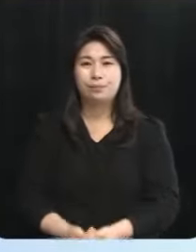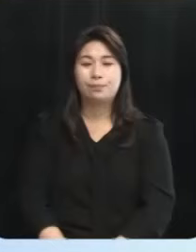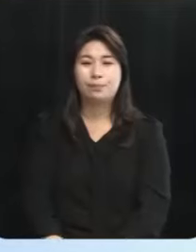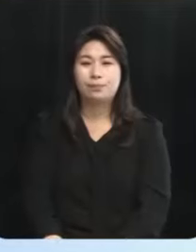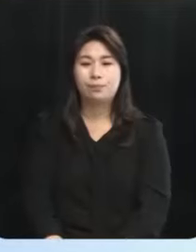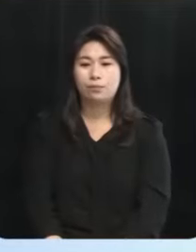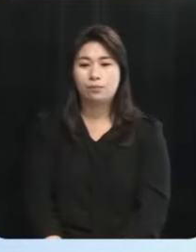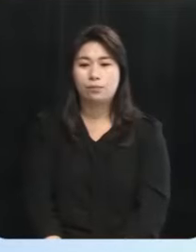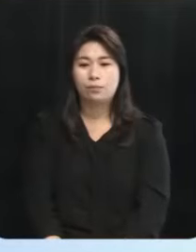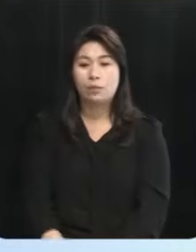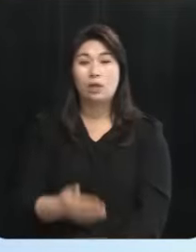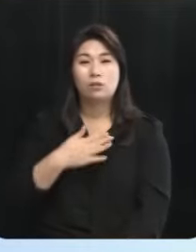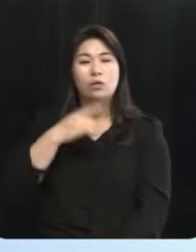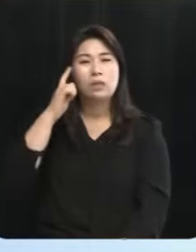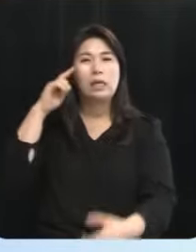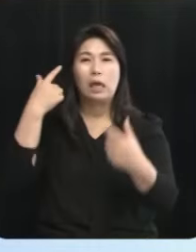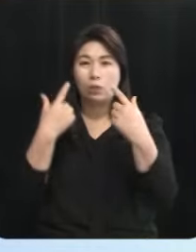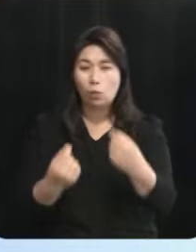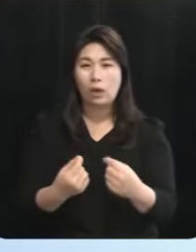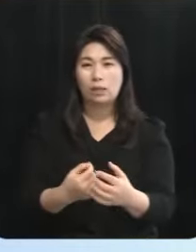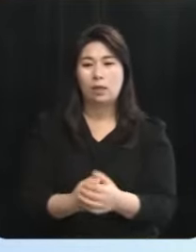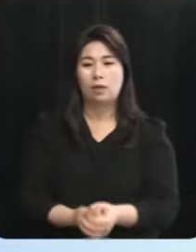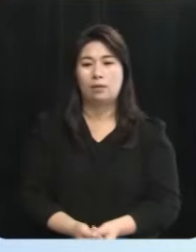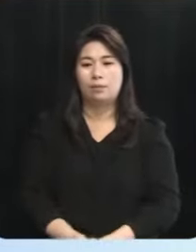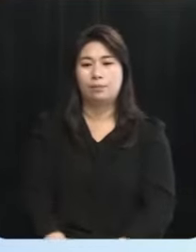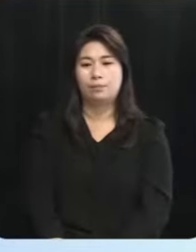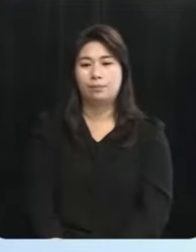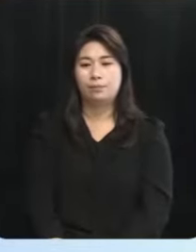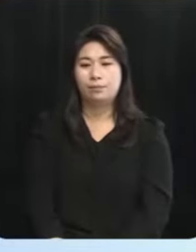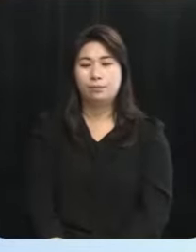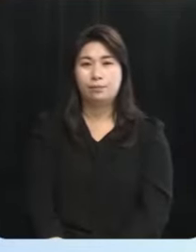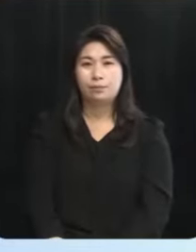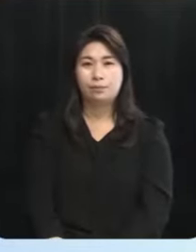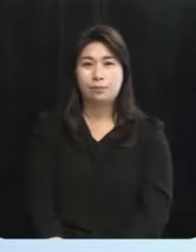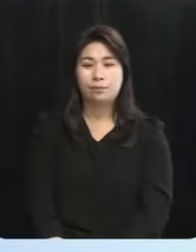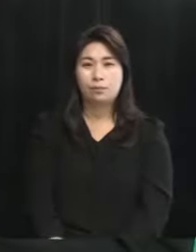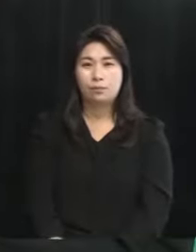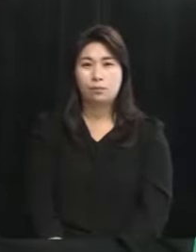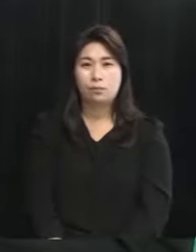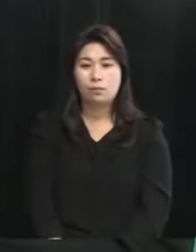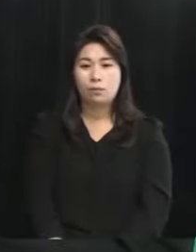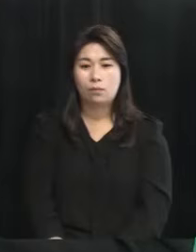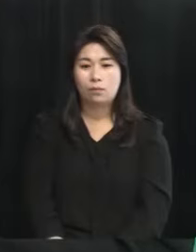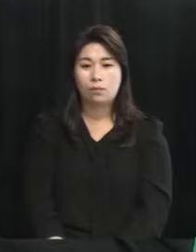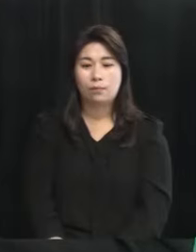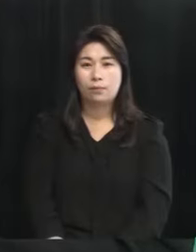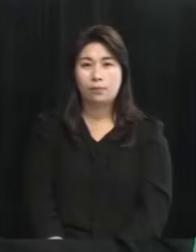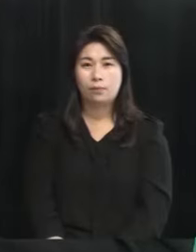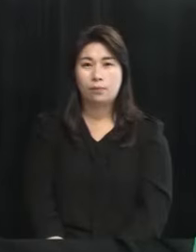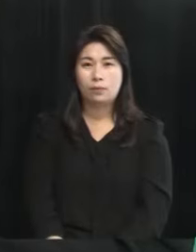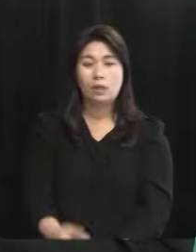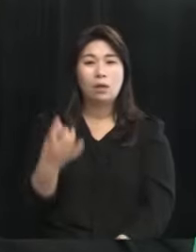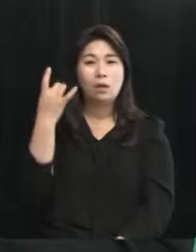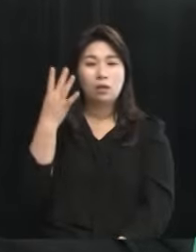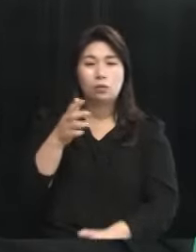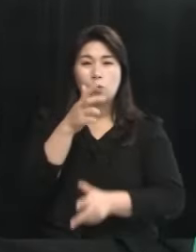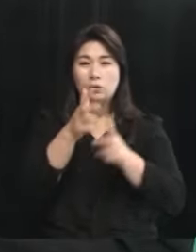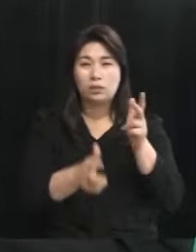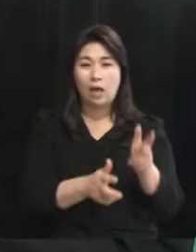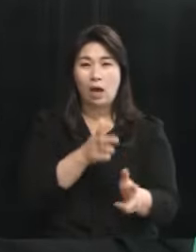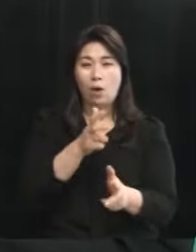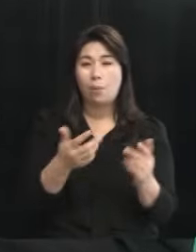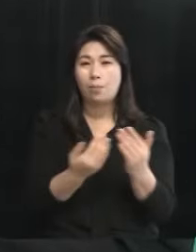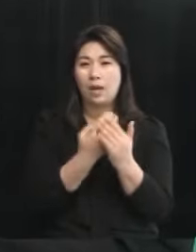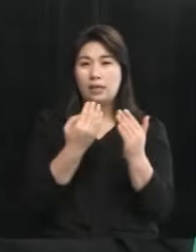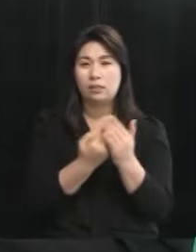역시 저는 같은 의견입니다 탈석탄법 통과시켜야 된다고 생각하는데 역시 기존 산업, 기존